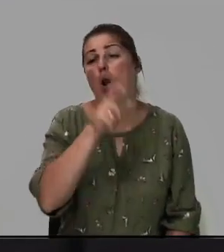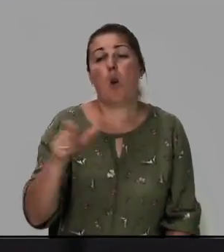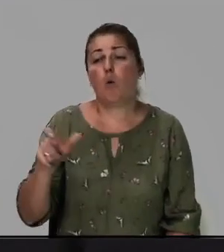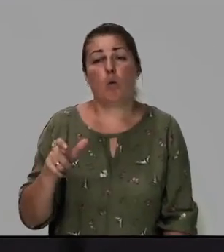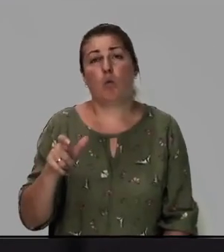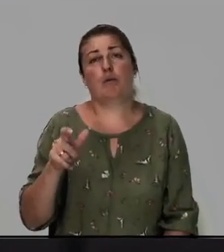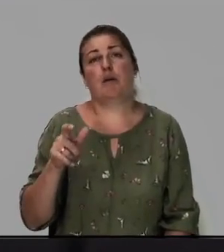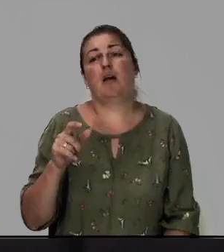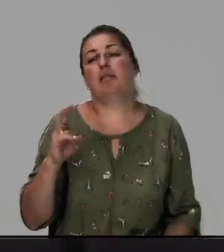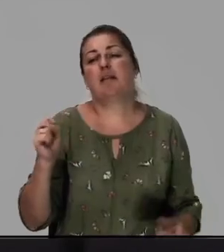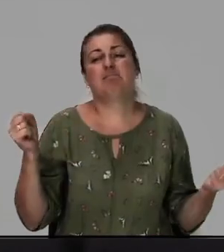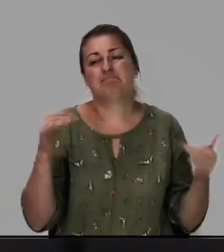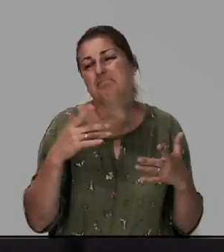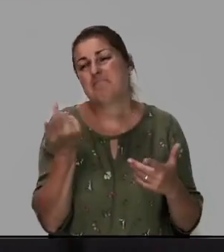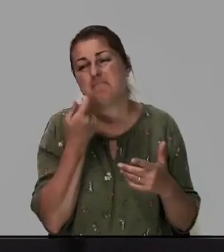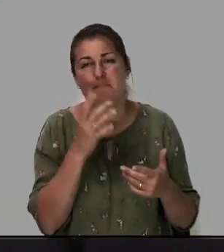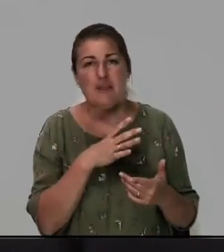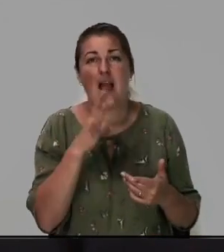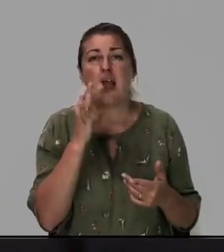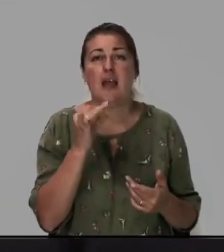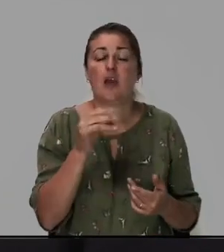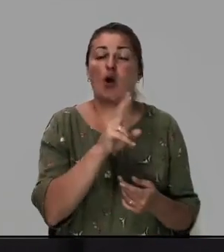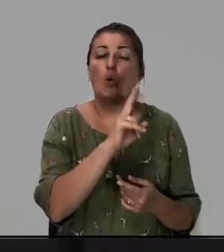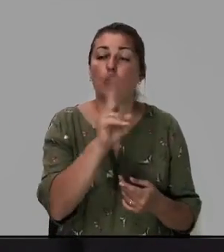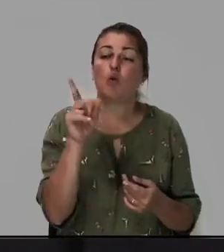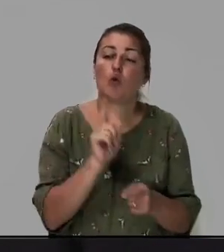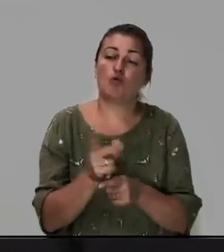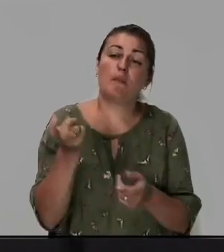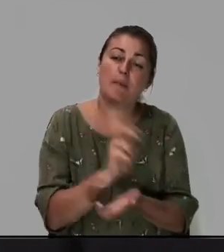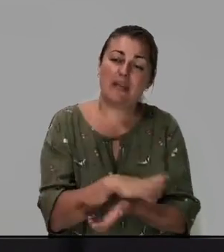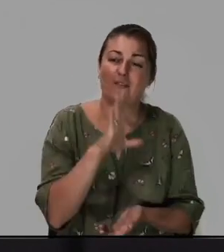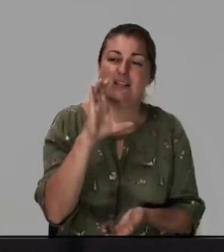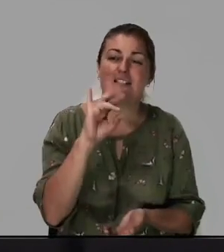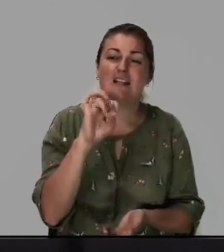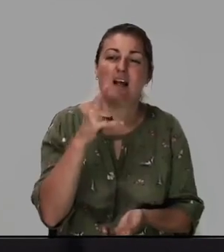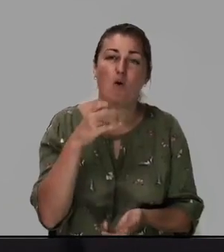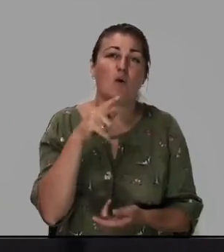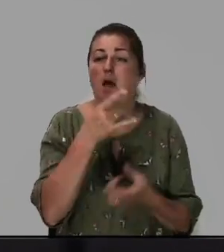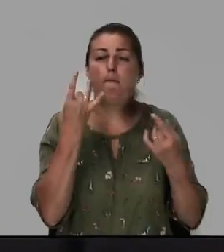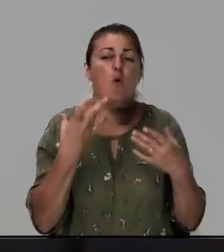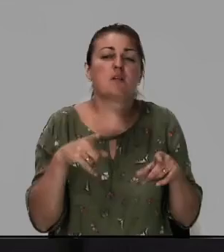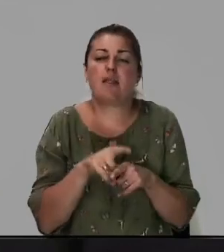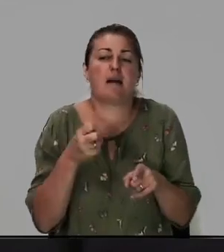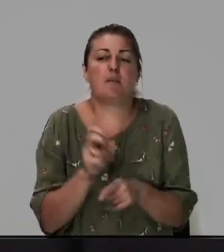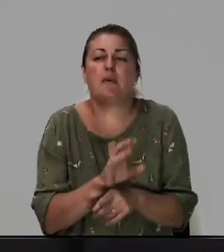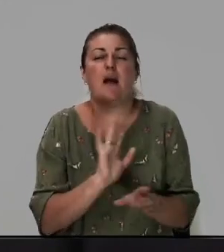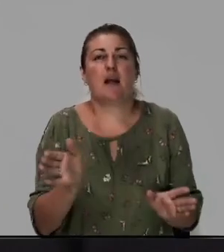стекались туда если кто-то должен прийти в синагогу то там просто так не приходили